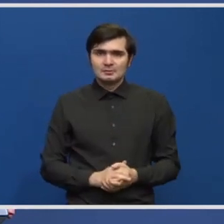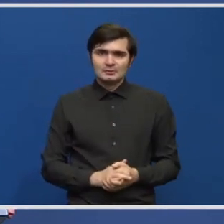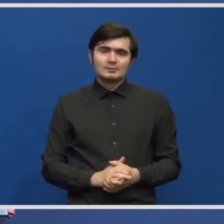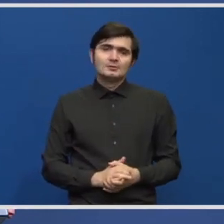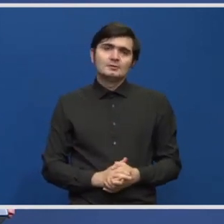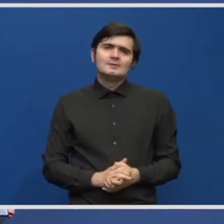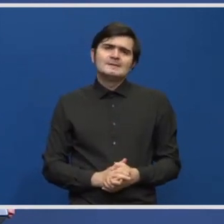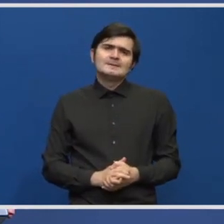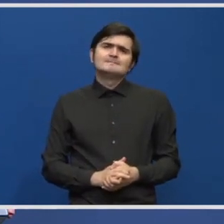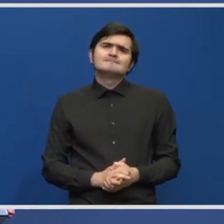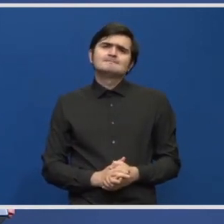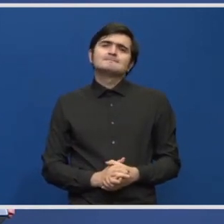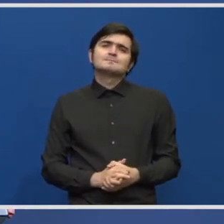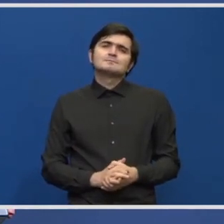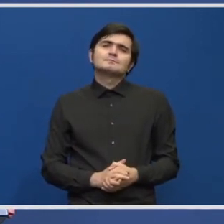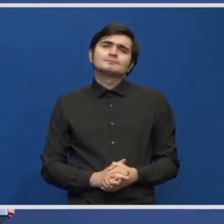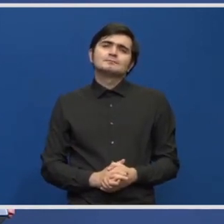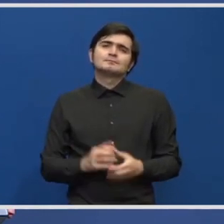ramificație.